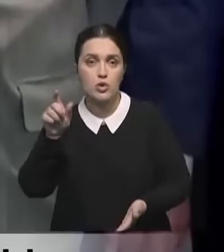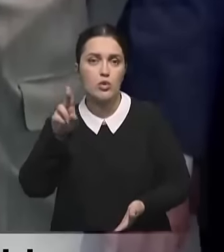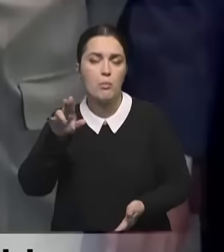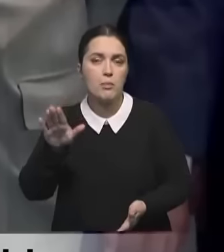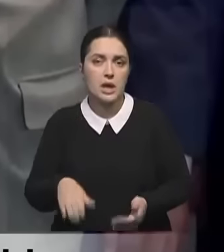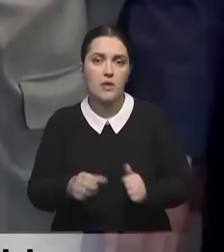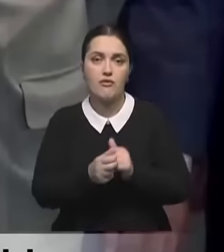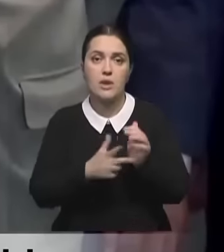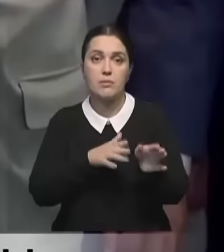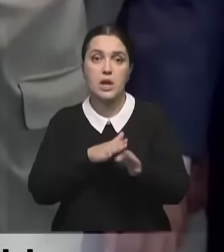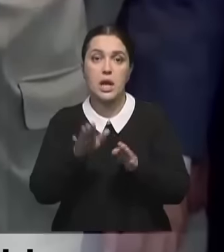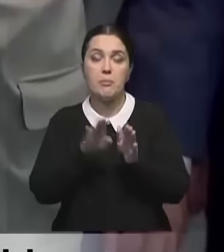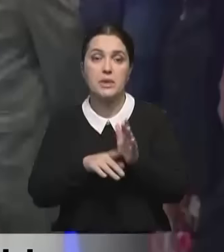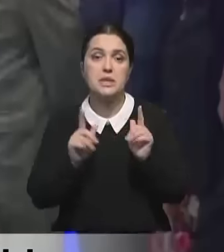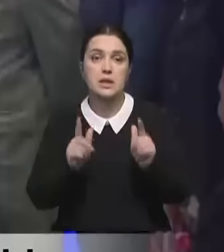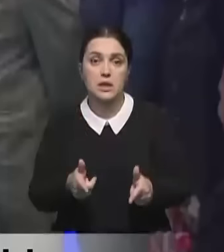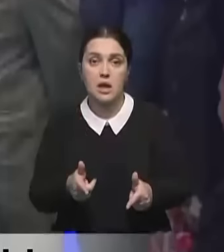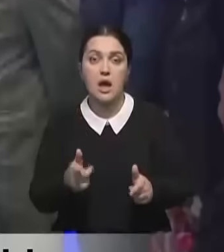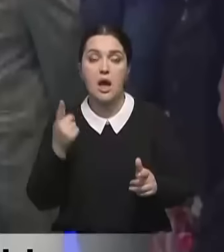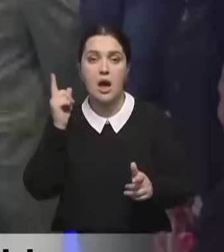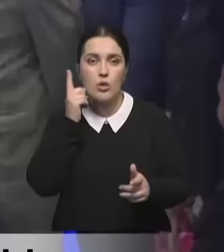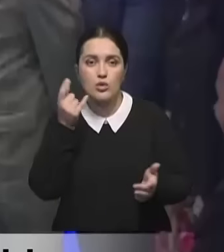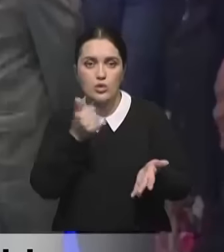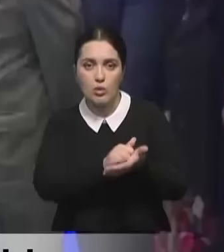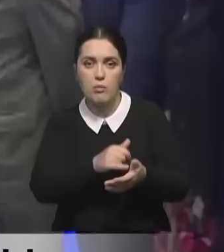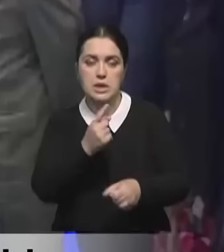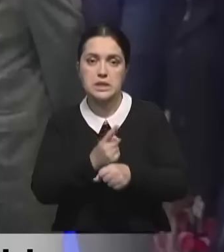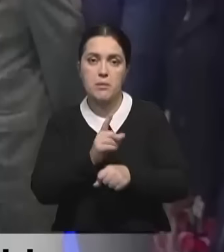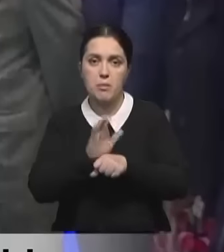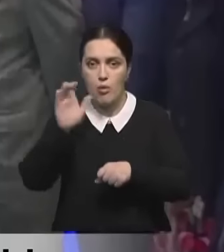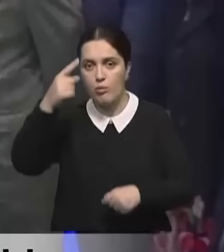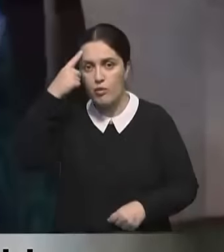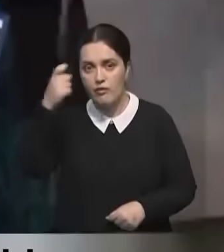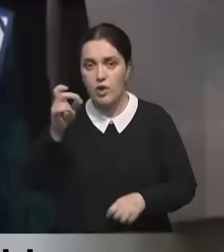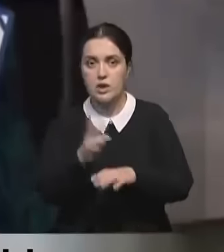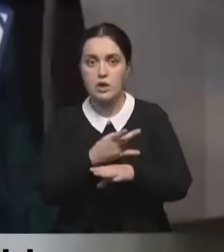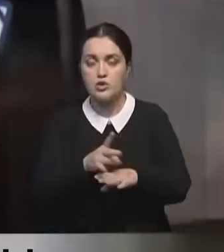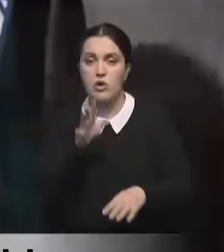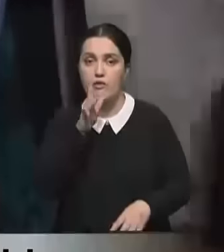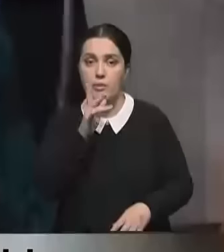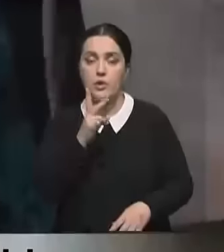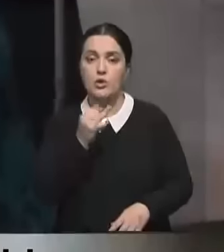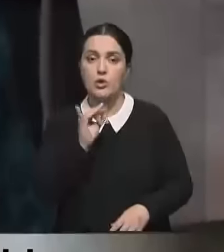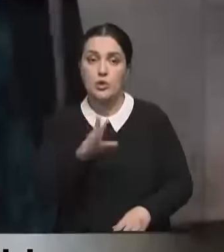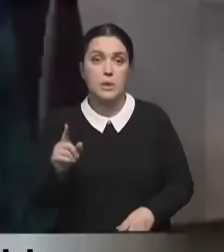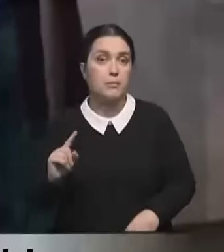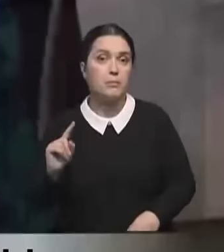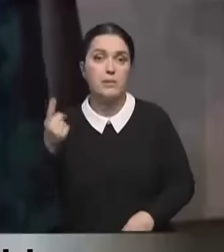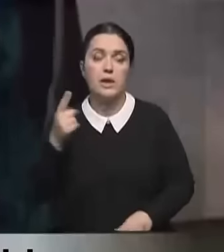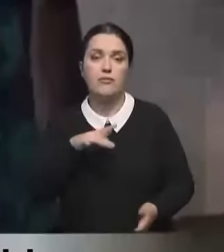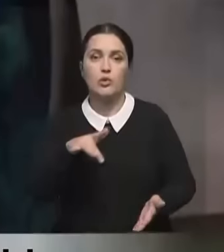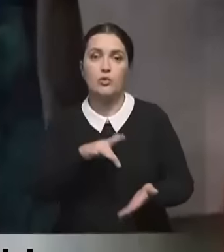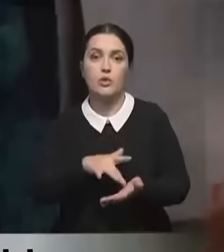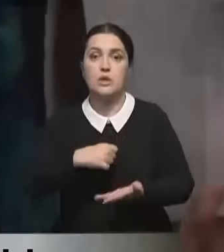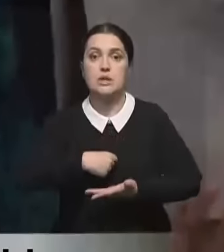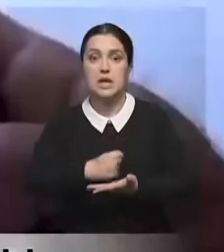18 лет без согласия. А приложениям запретят отправлять уведомления в ночное время суток. Нью-Йорк, первый штат,